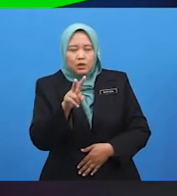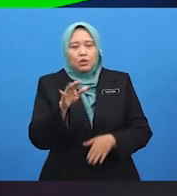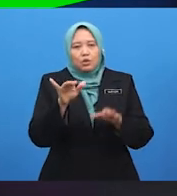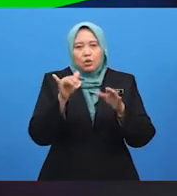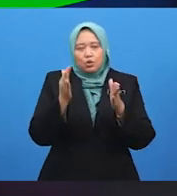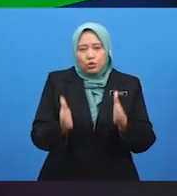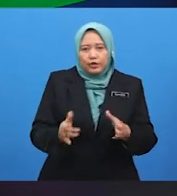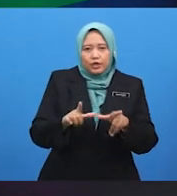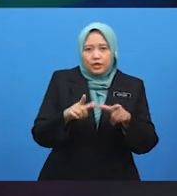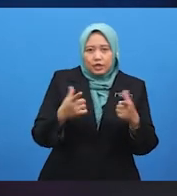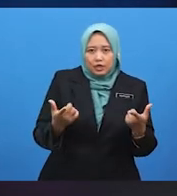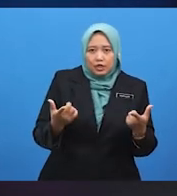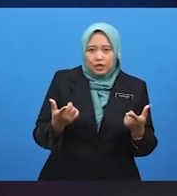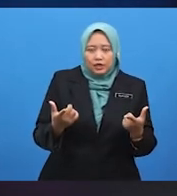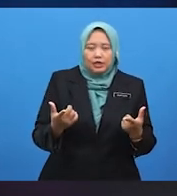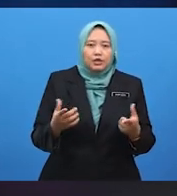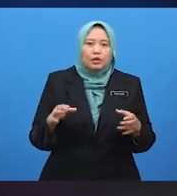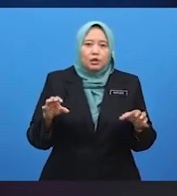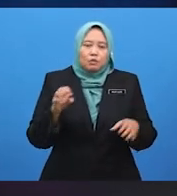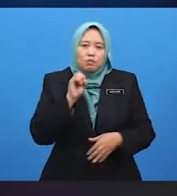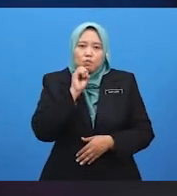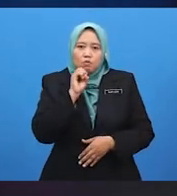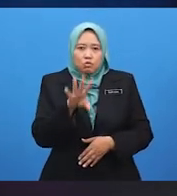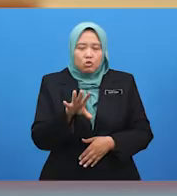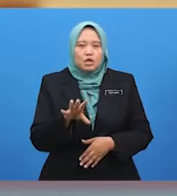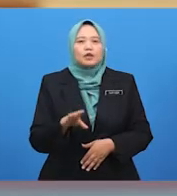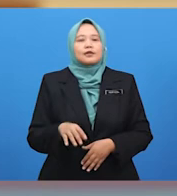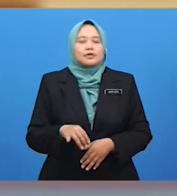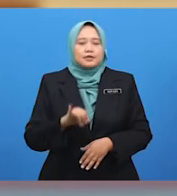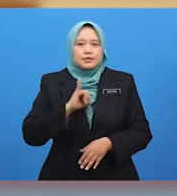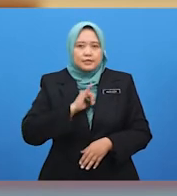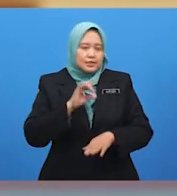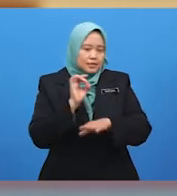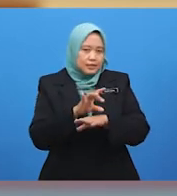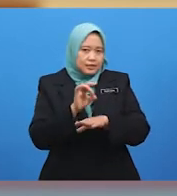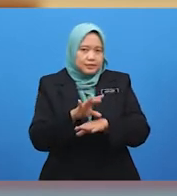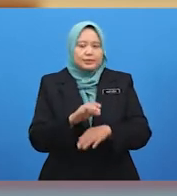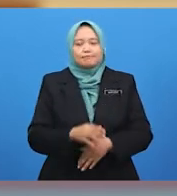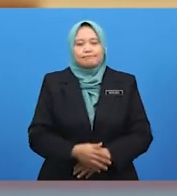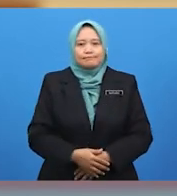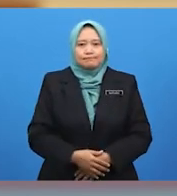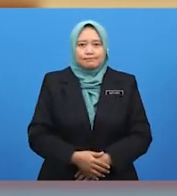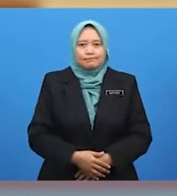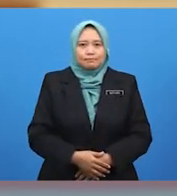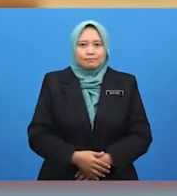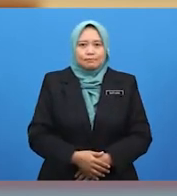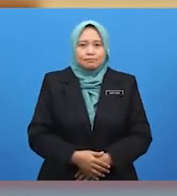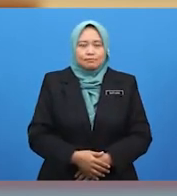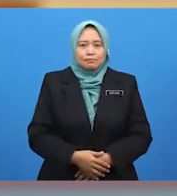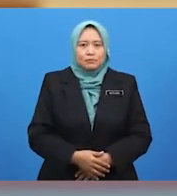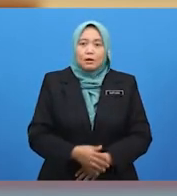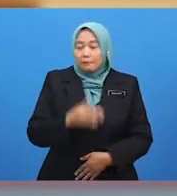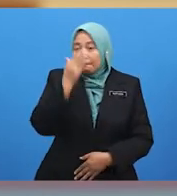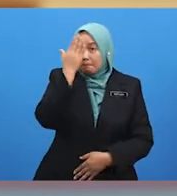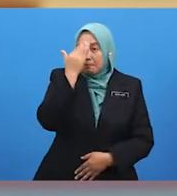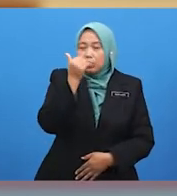akan menasihati mereka. Ya, memang betul. Baik, murid-murid. Mengapakah Kamal menegur